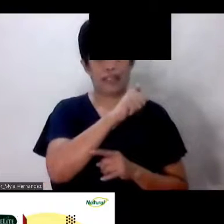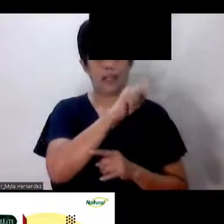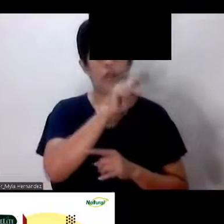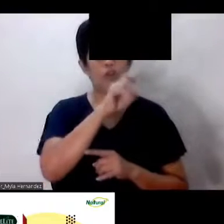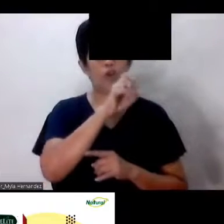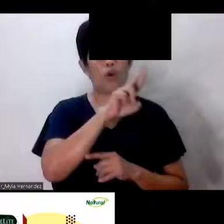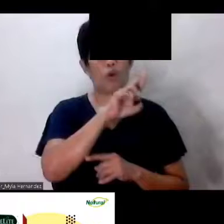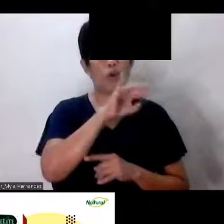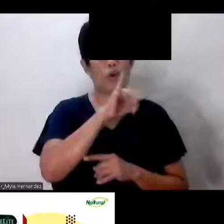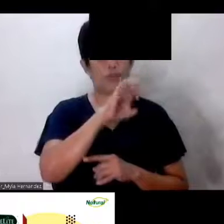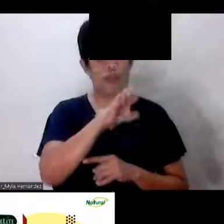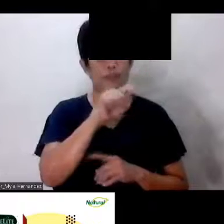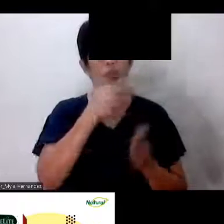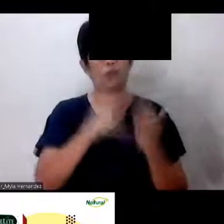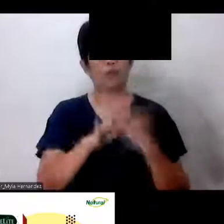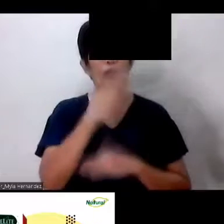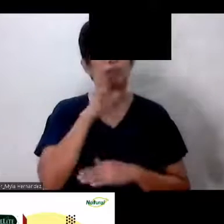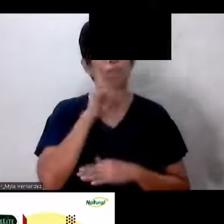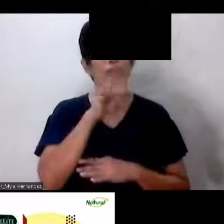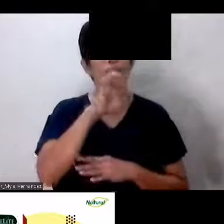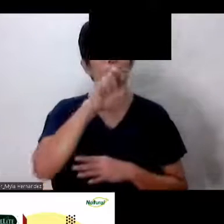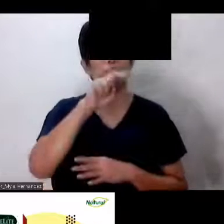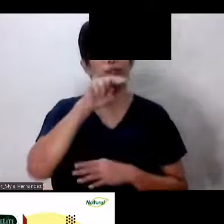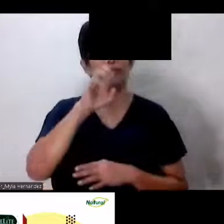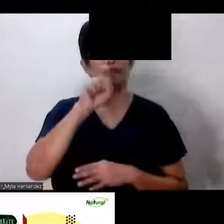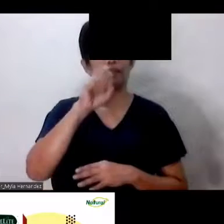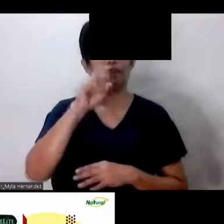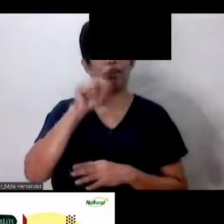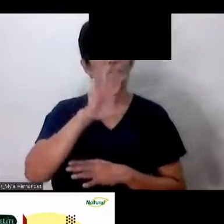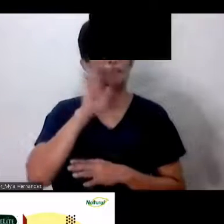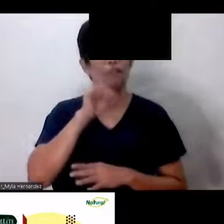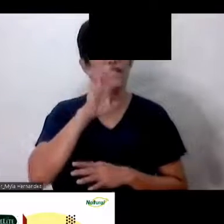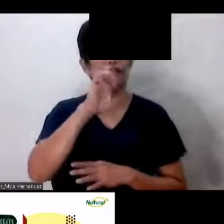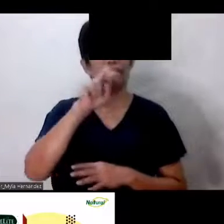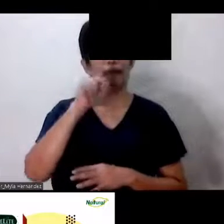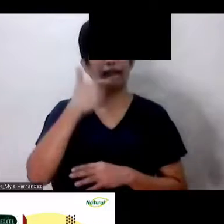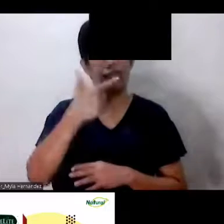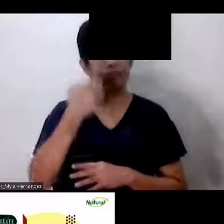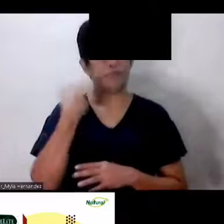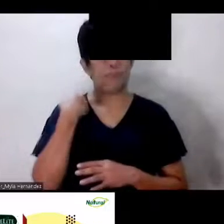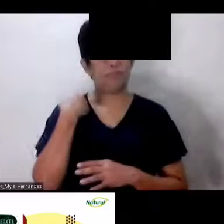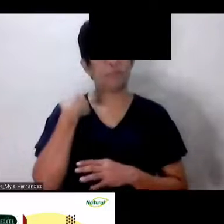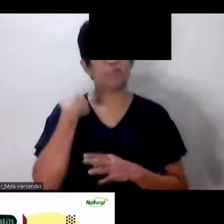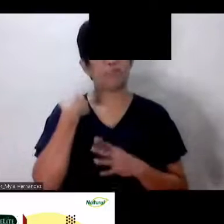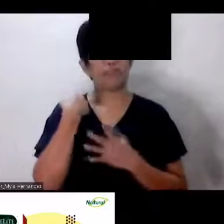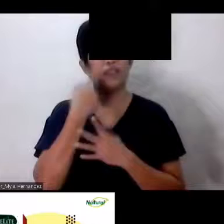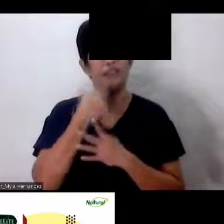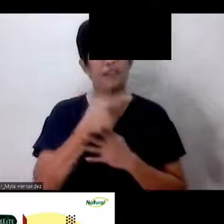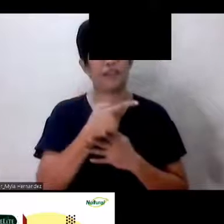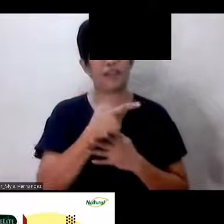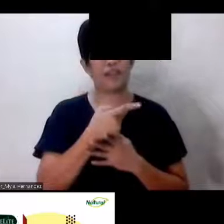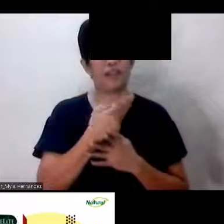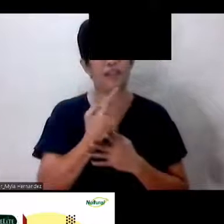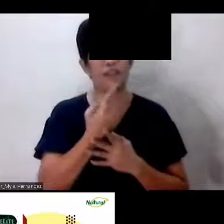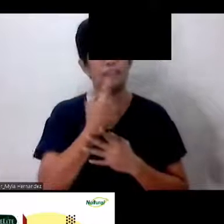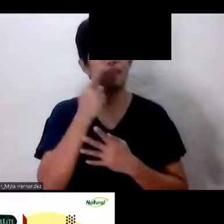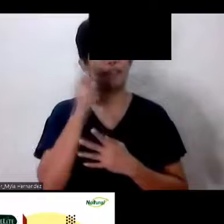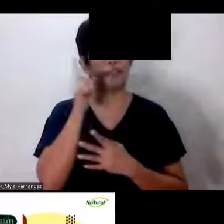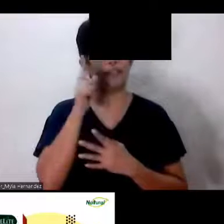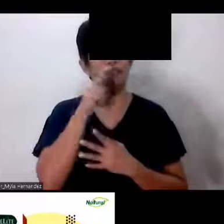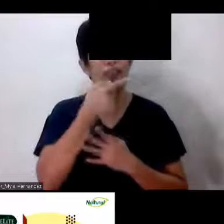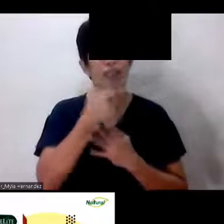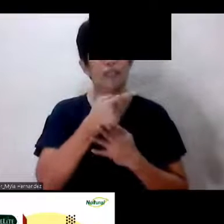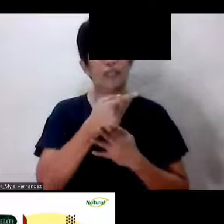Good morning po Brother Benson And Brother Eng I'll listening at ako Ng Radio Veritas Lalo na po Sa programa ninyo